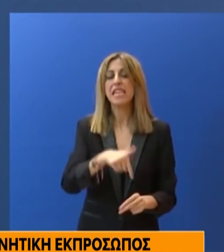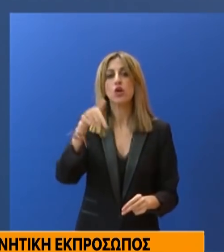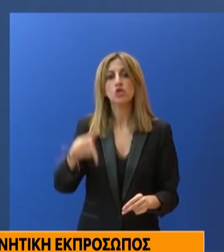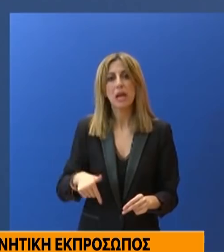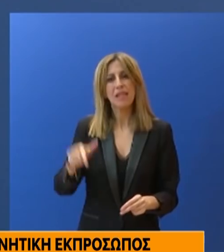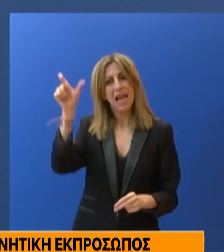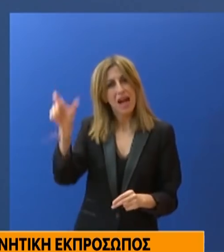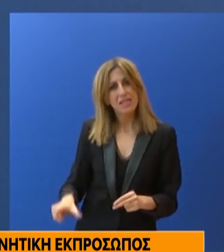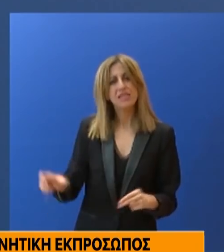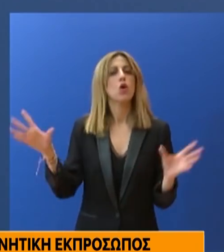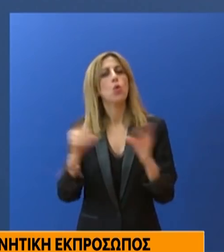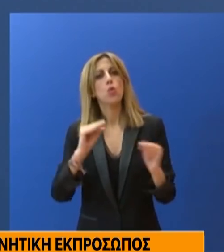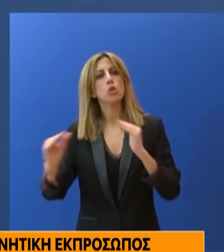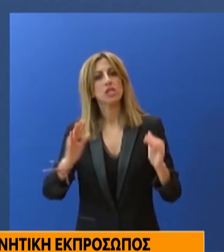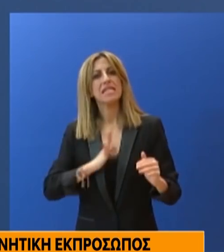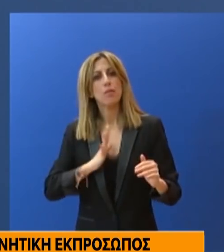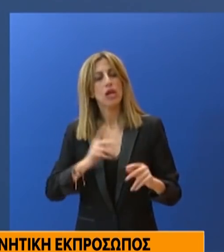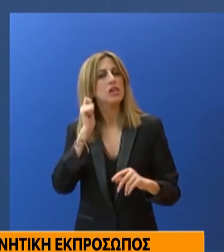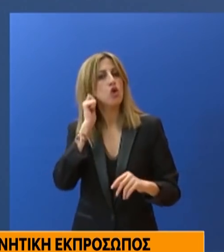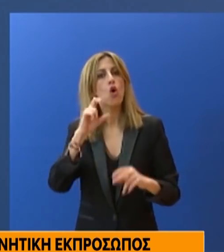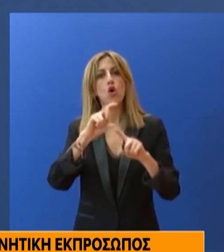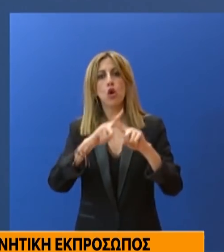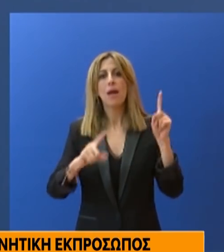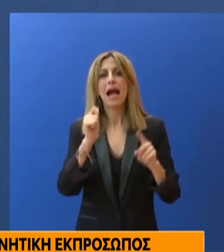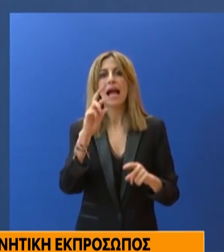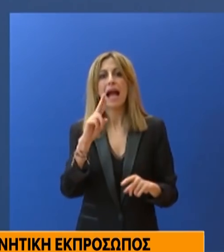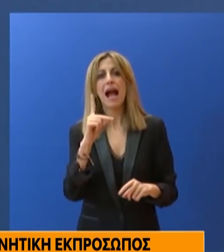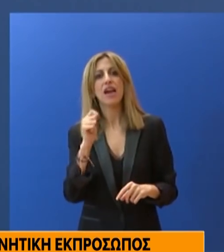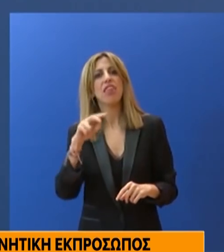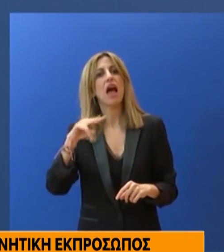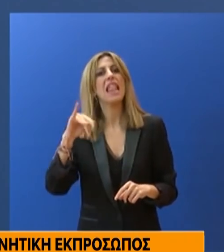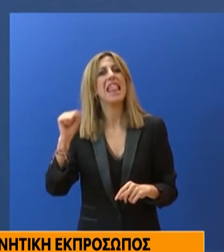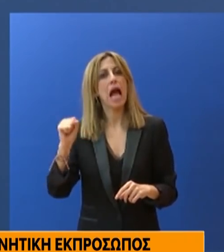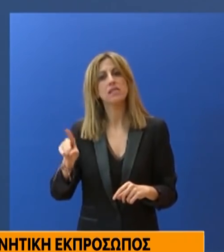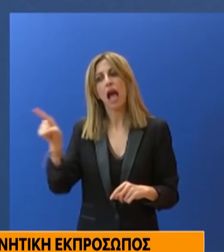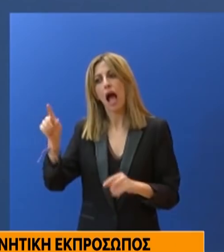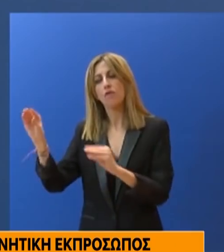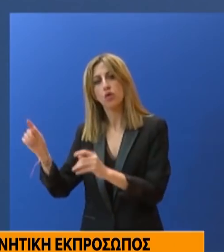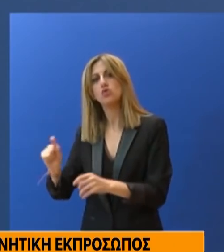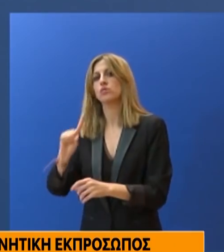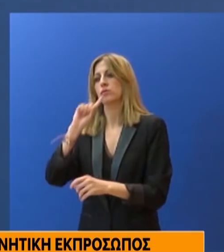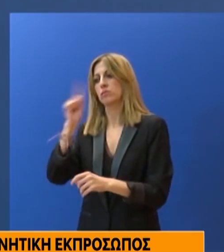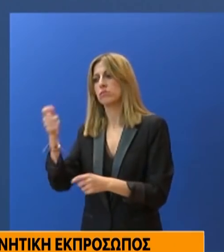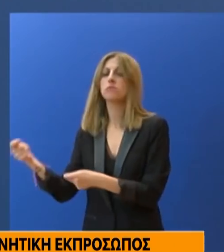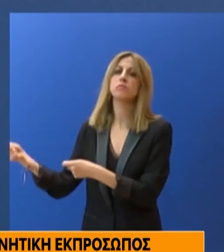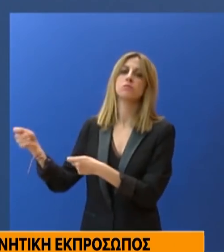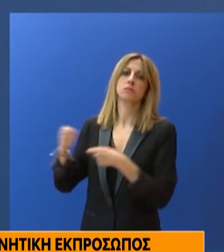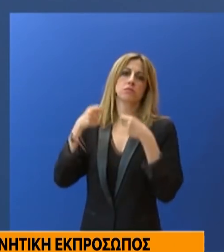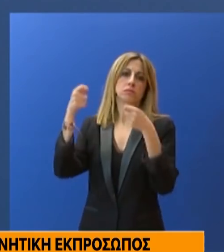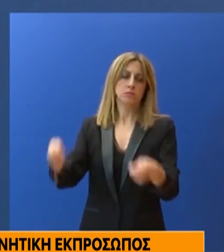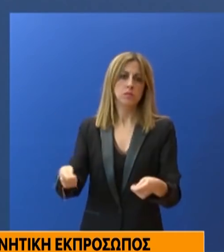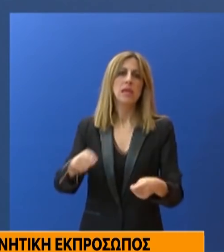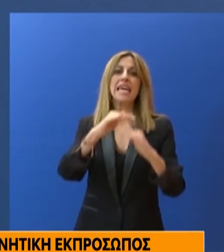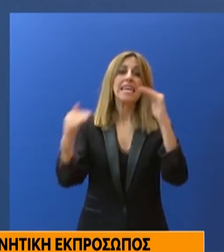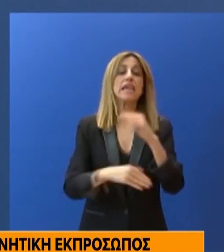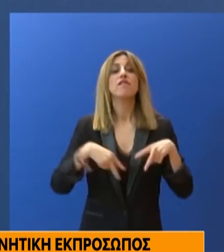Νίκος Χαρδαλιάς ορίστηκε από τον Πρωθυπουργό και ήδη ορκίστηκε ως Υφυπουργός Πολιτικής Προστασίας και Διαχείρισης Κρίσεων